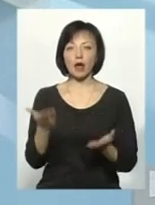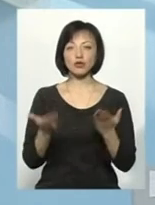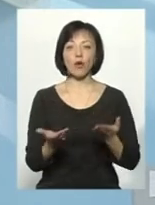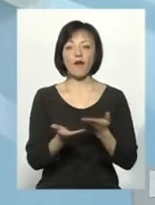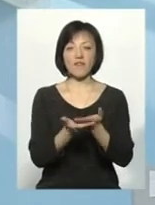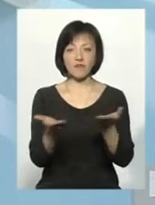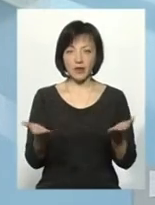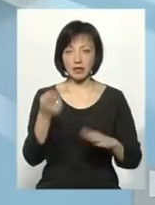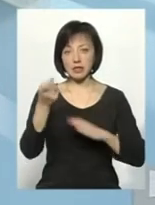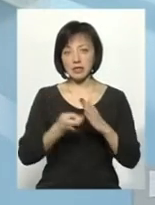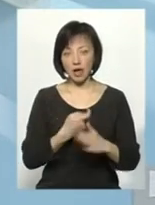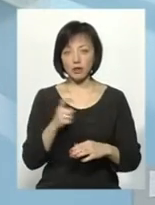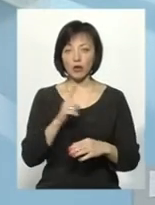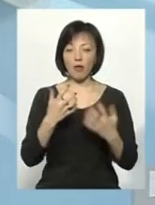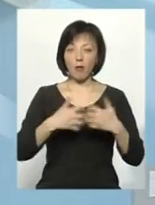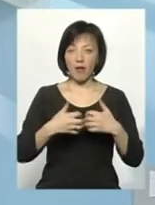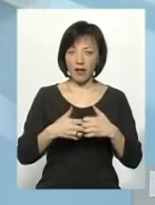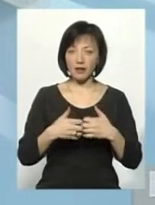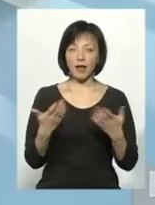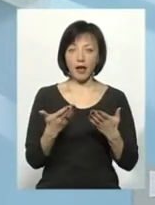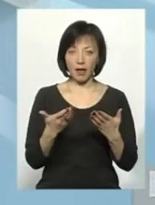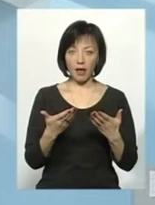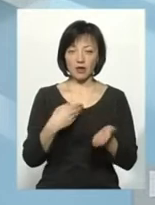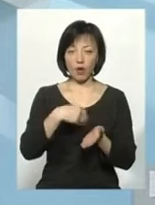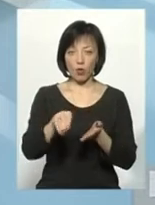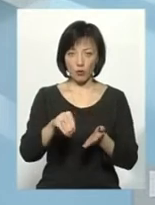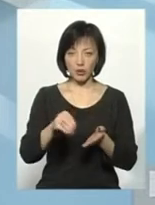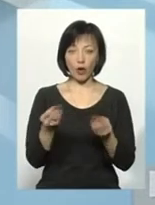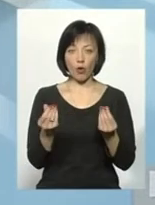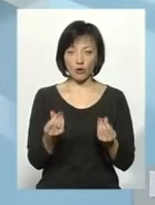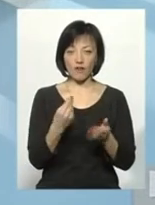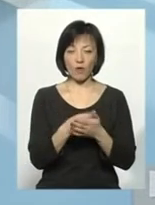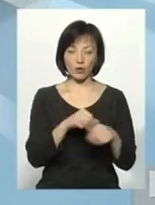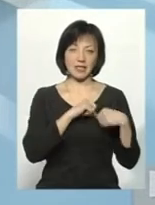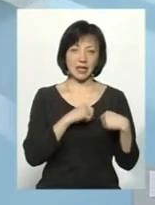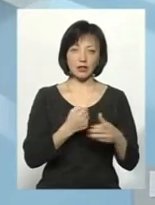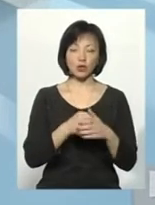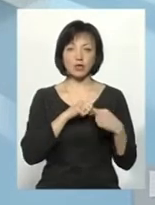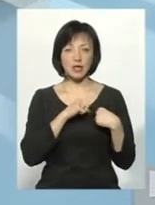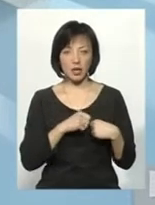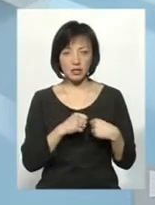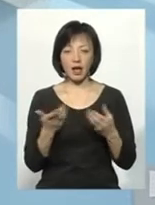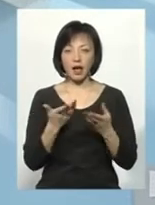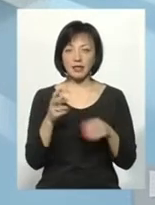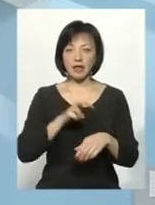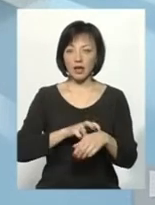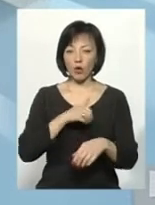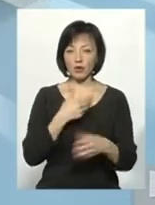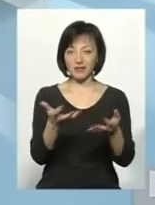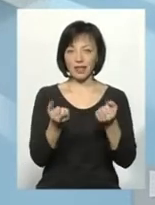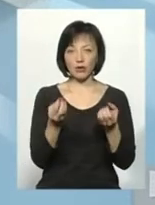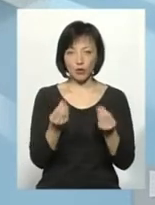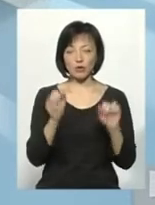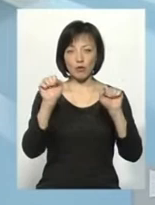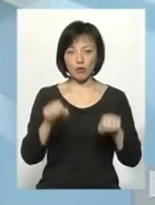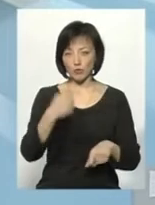дізнаєтеся, що на обладнанні, яке закуплено на кошти фонду «Серце до серця», якийсь лікар хоче брати кошти, ви